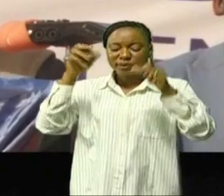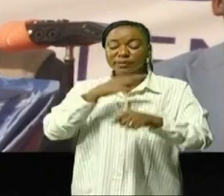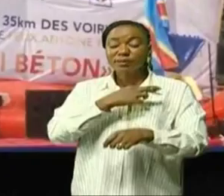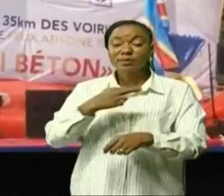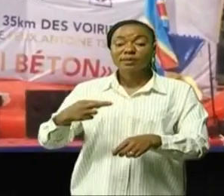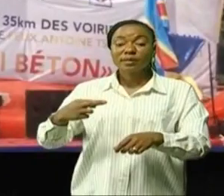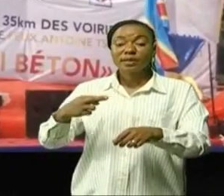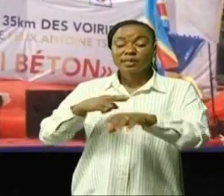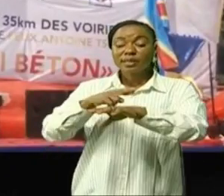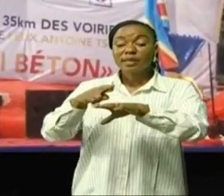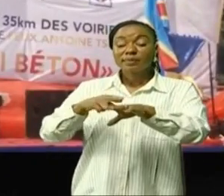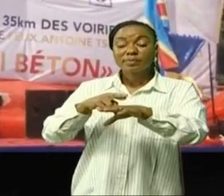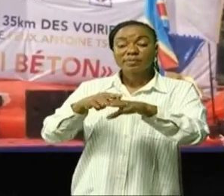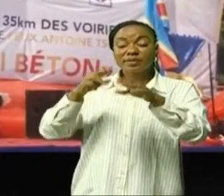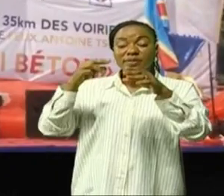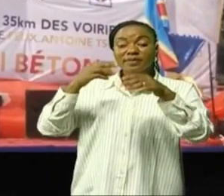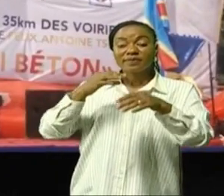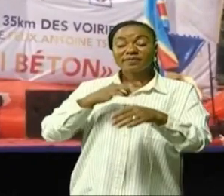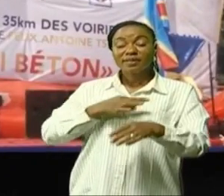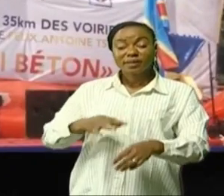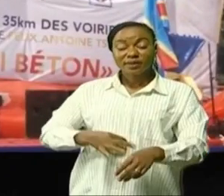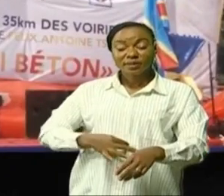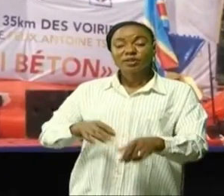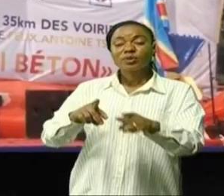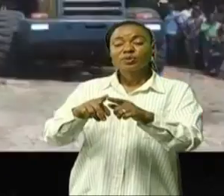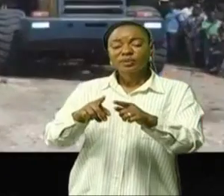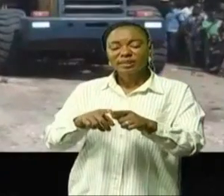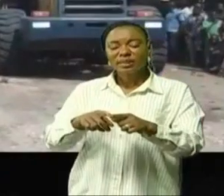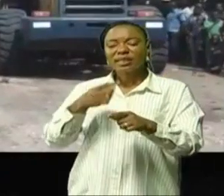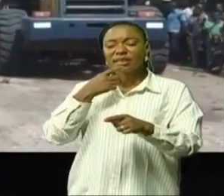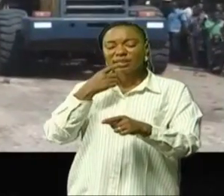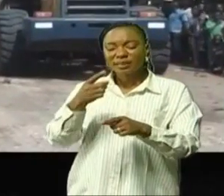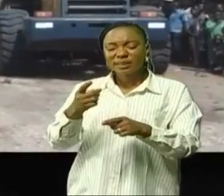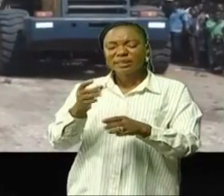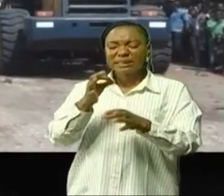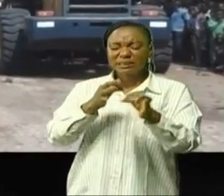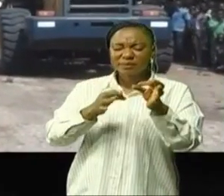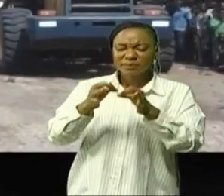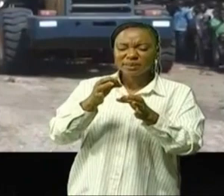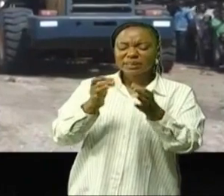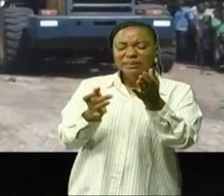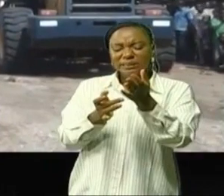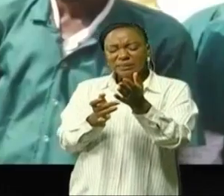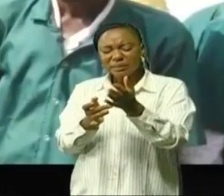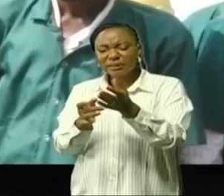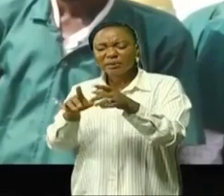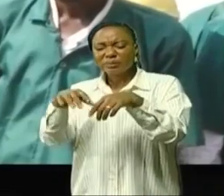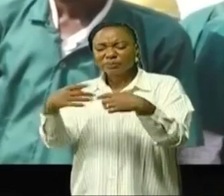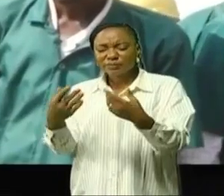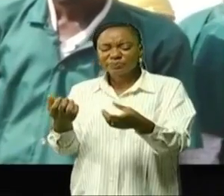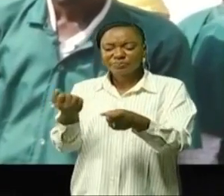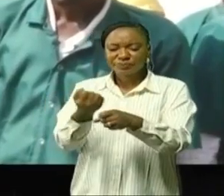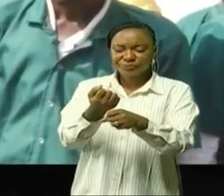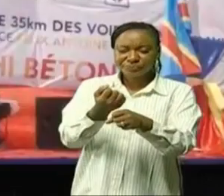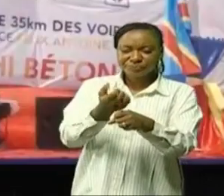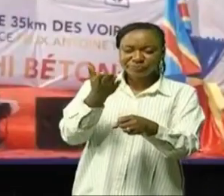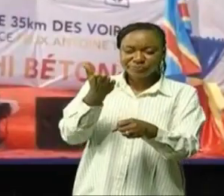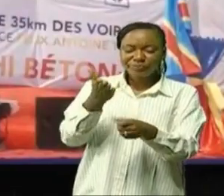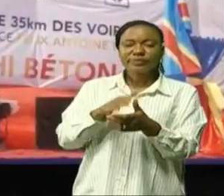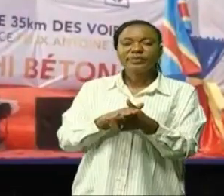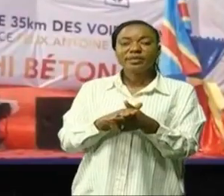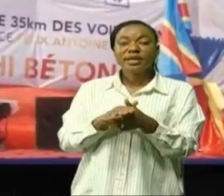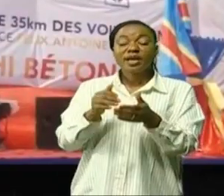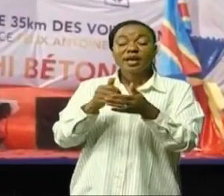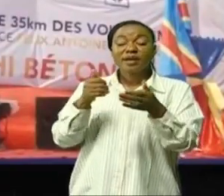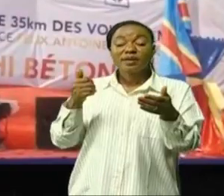Félix Antoine et Titeke Di Tulumbo a dressé la fiche technique des ouvrages à réaliser avant de donner les coups